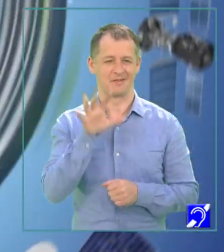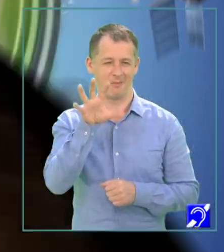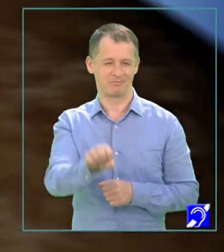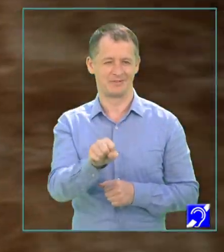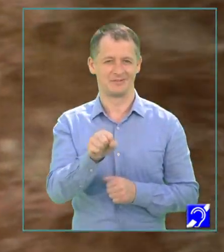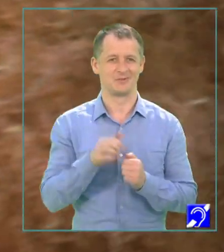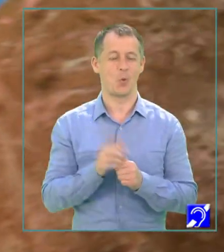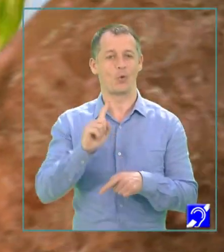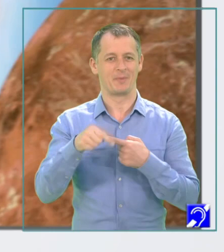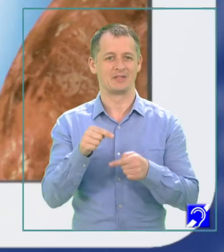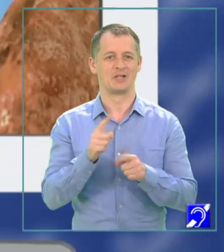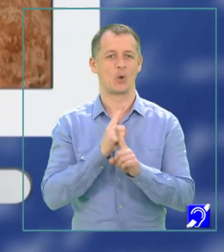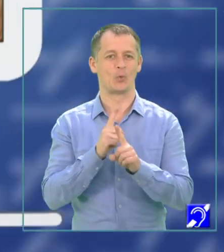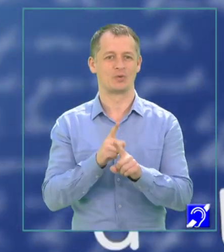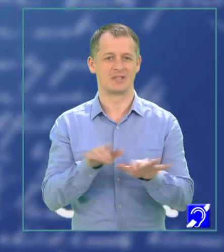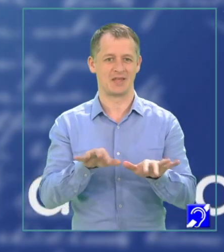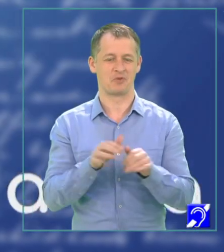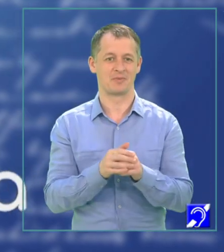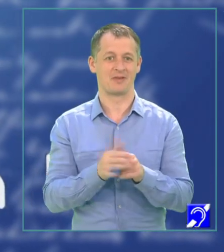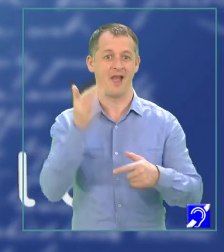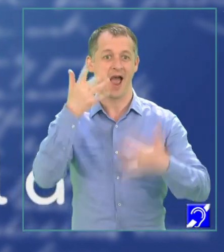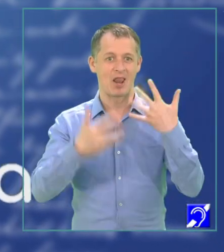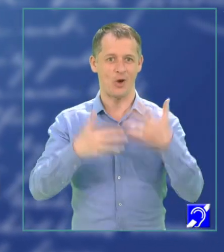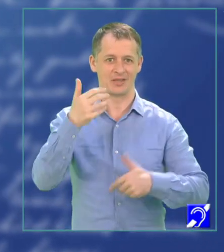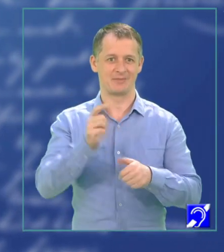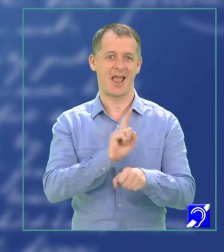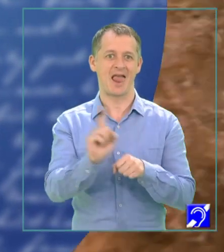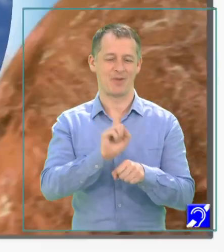Urmează cursul de informatică, algoritm elementar.